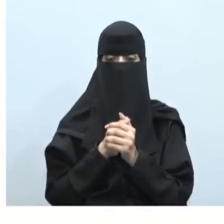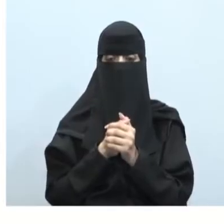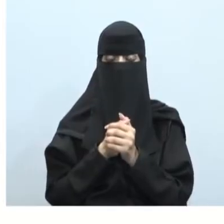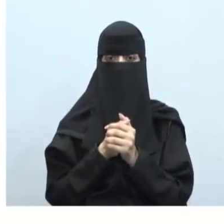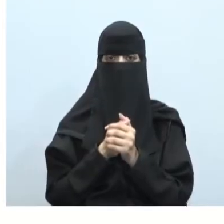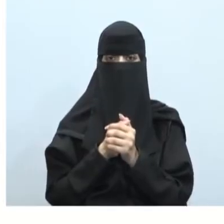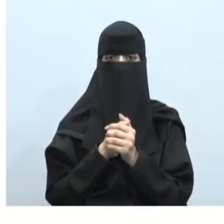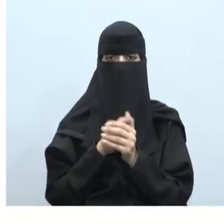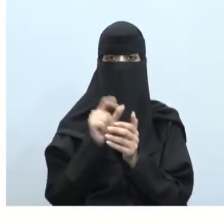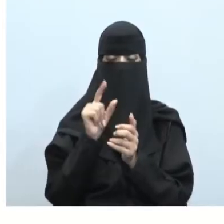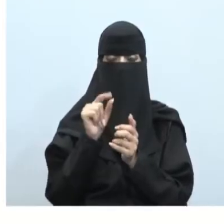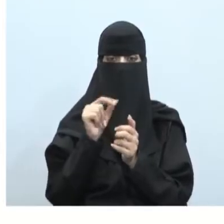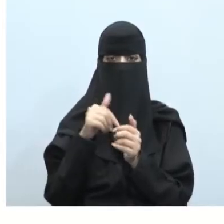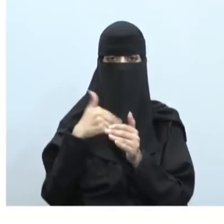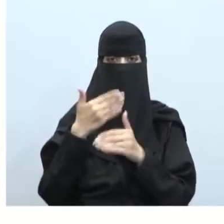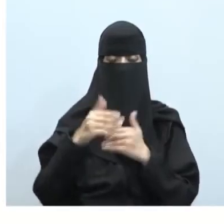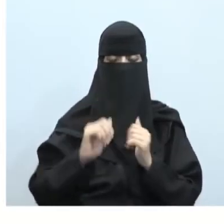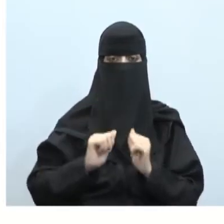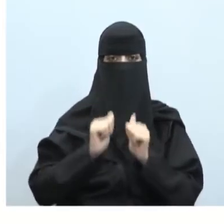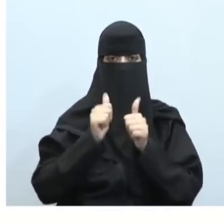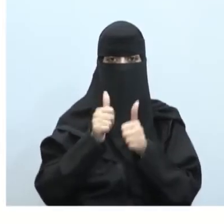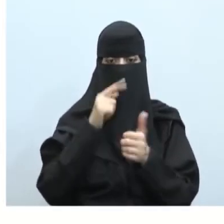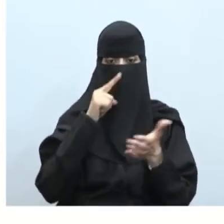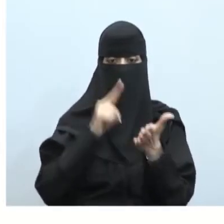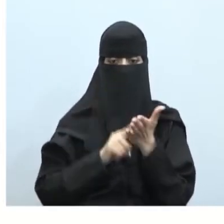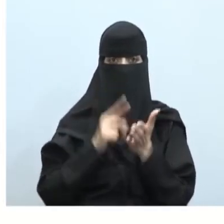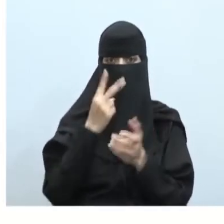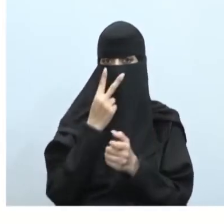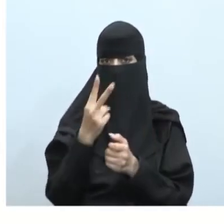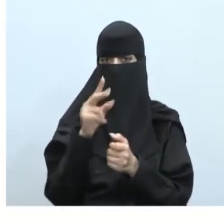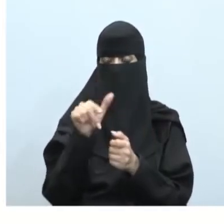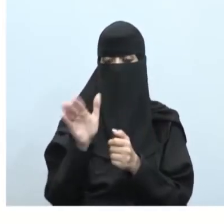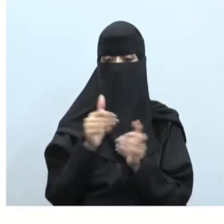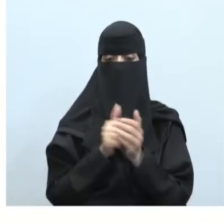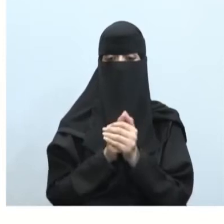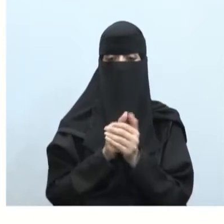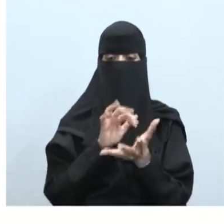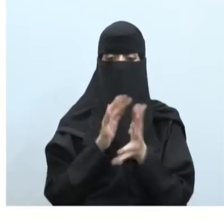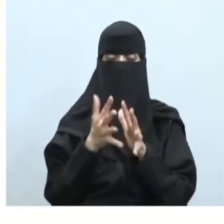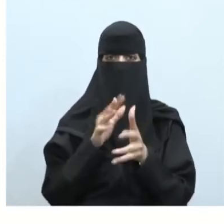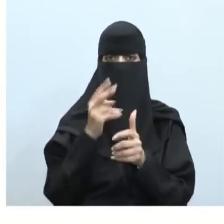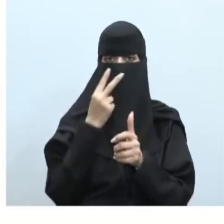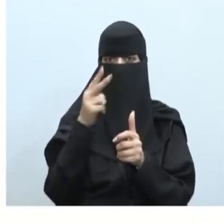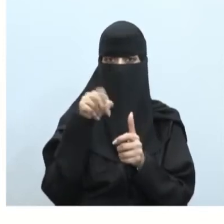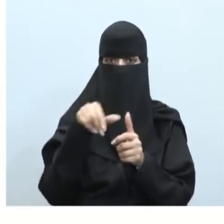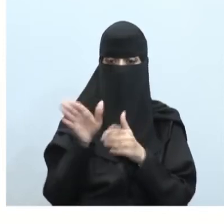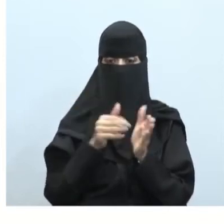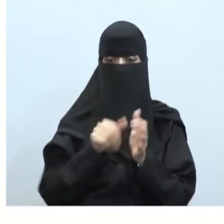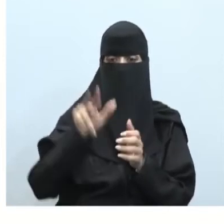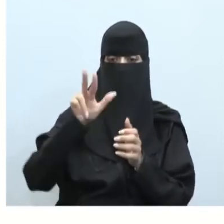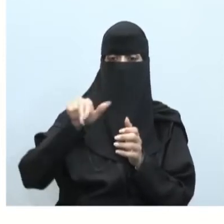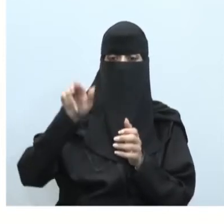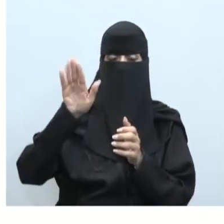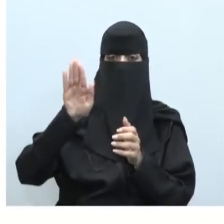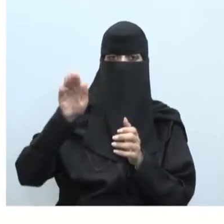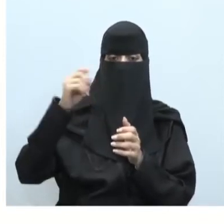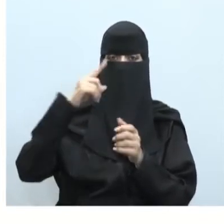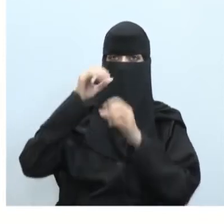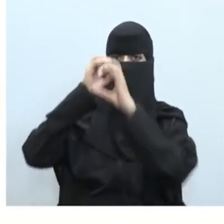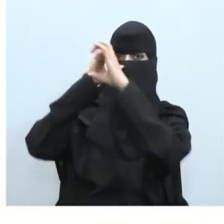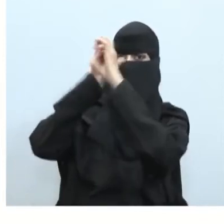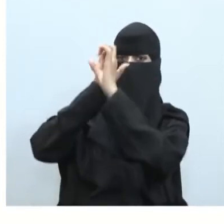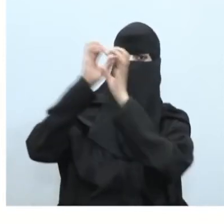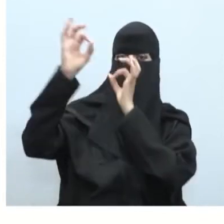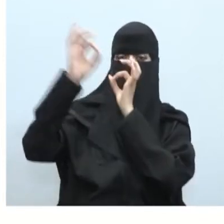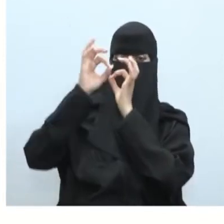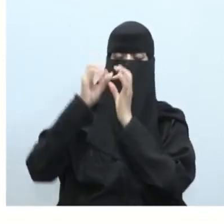أحسنتم ونستطيع أن نشاهدها أو نشاهد هذه السدم عن طريق المنظار أو